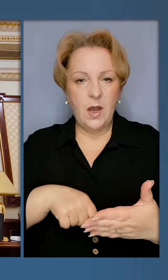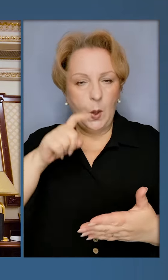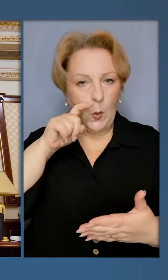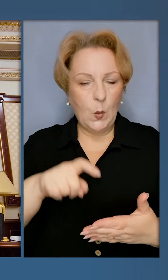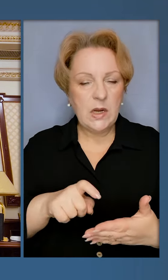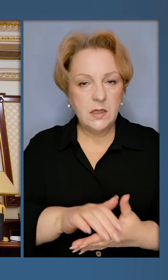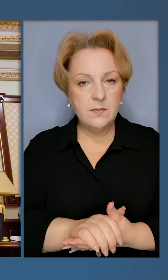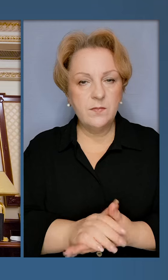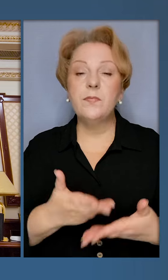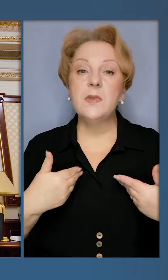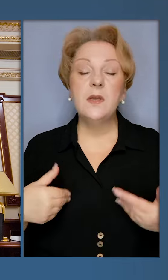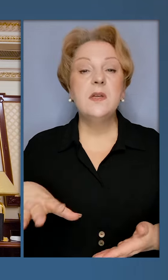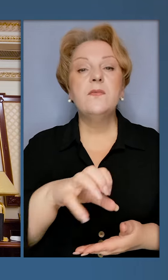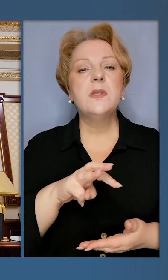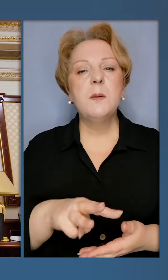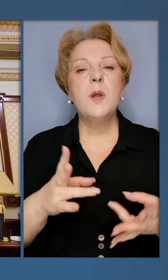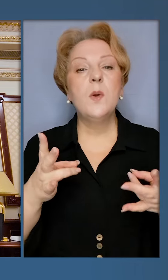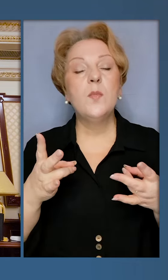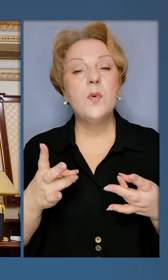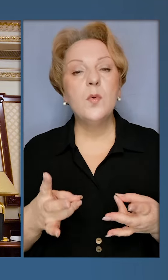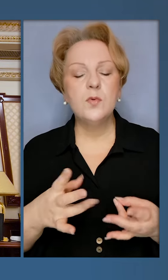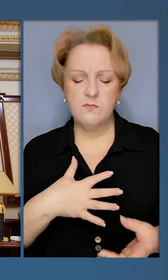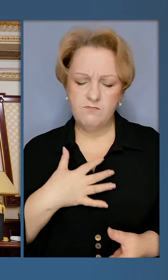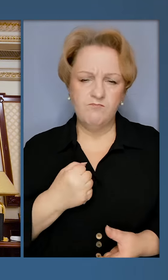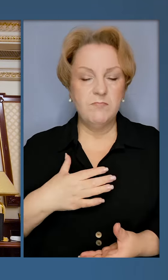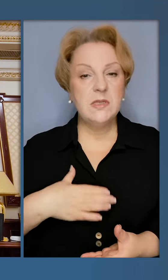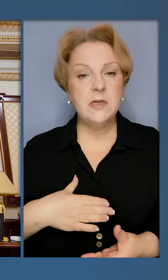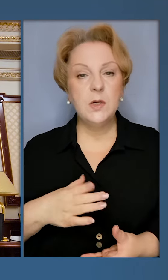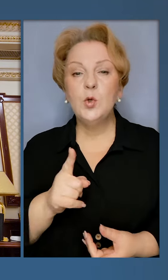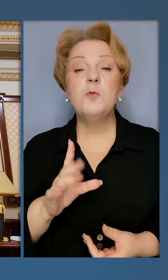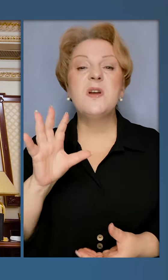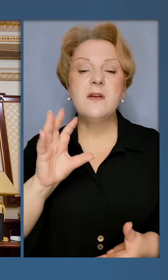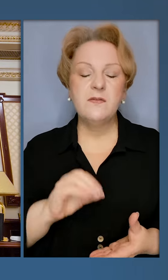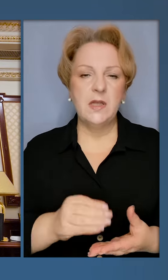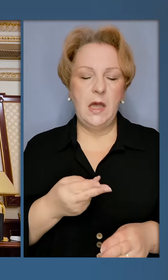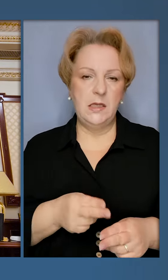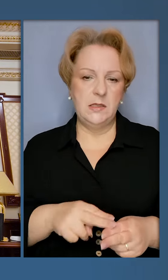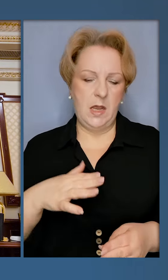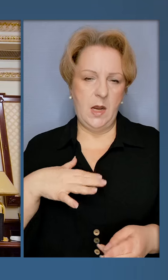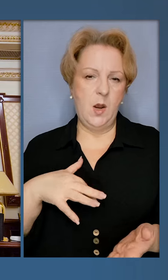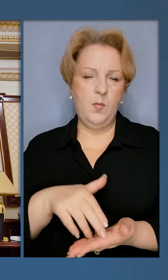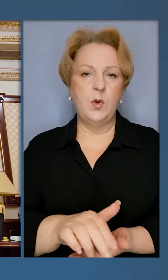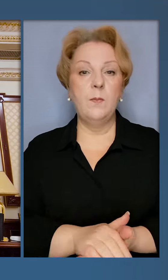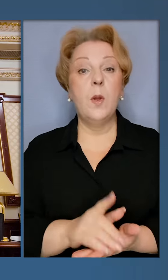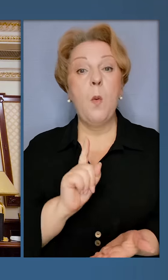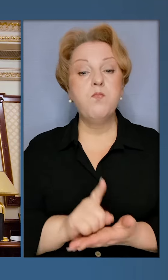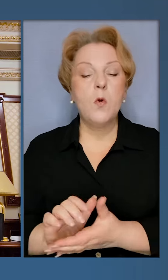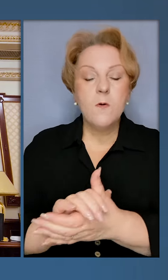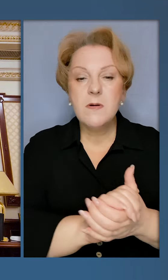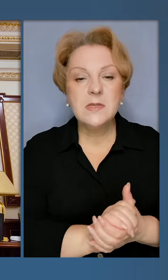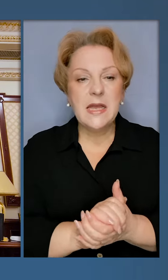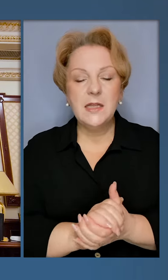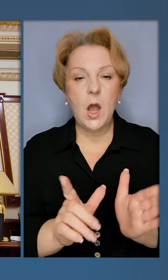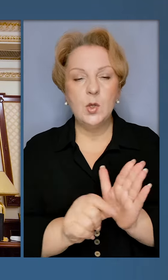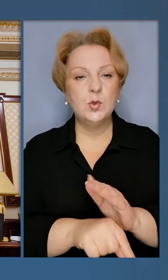зневіру в Україну. Нам всім потрібна стійкість, щоб все це пройти. І потрібна